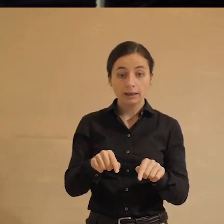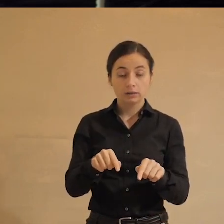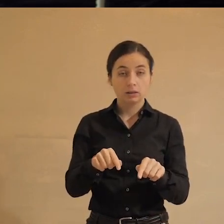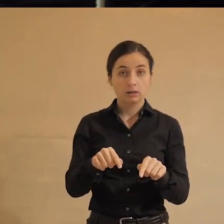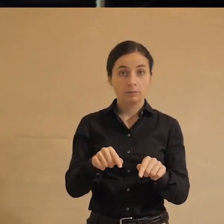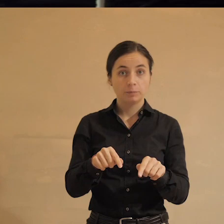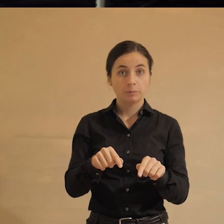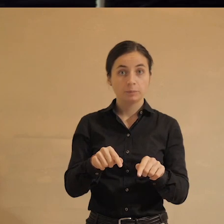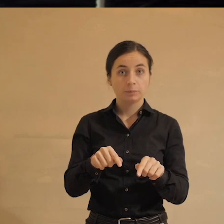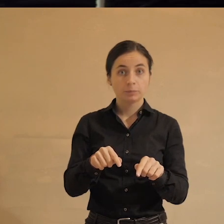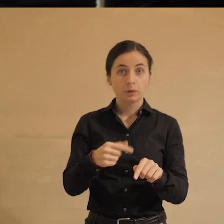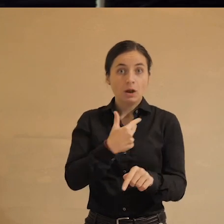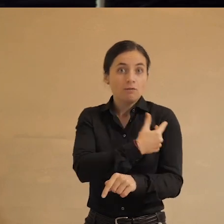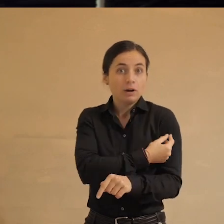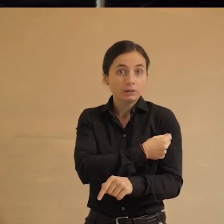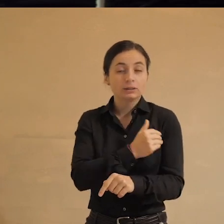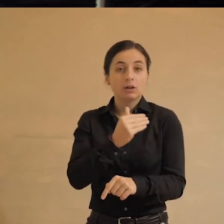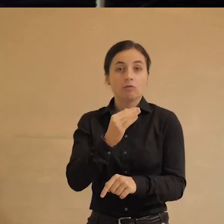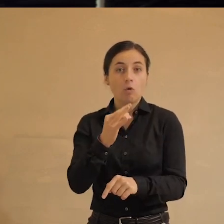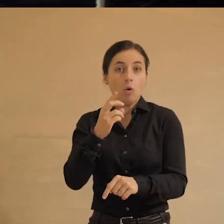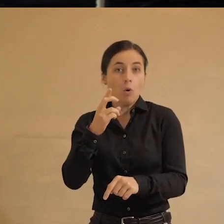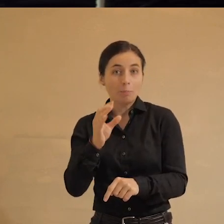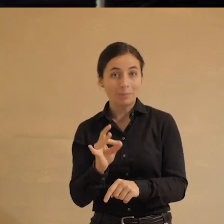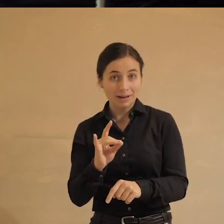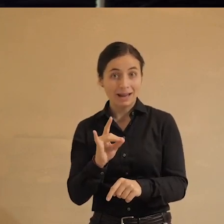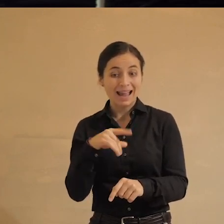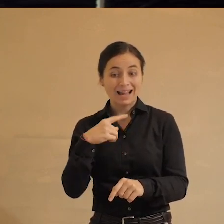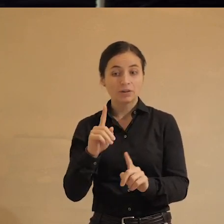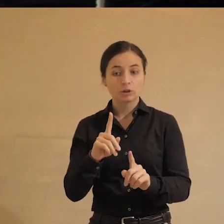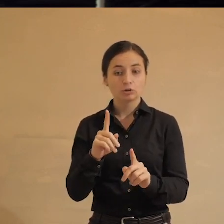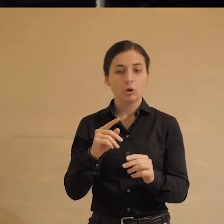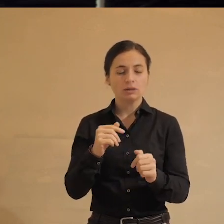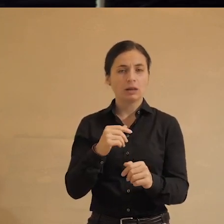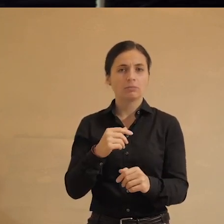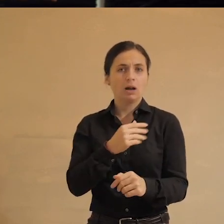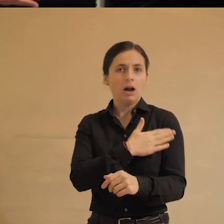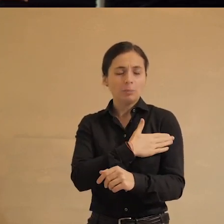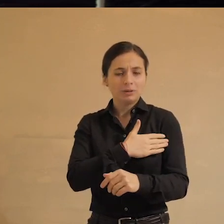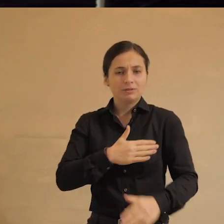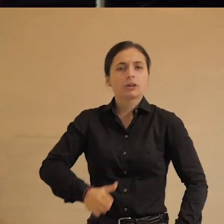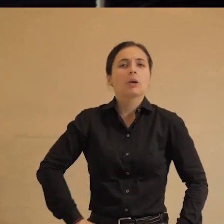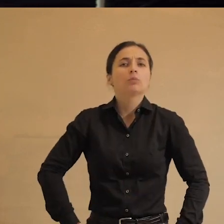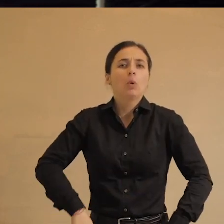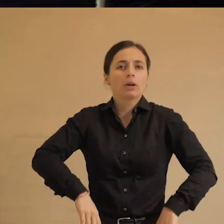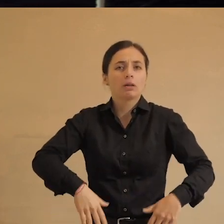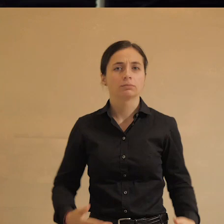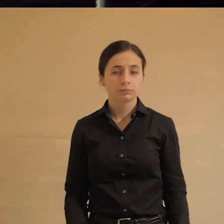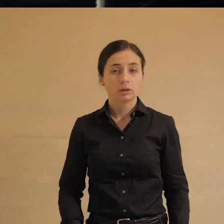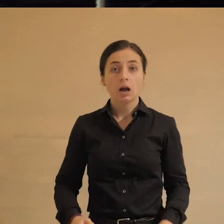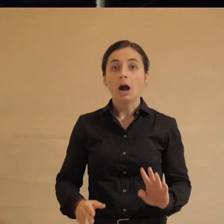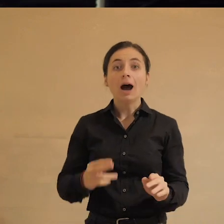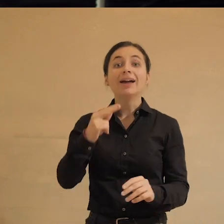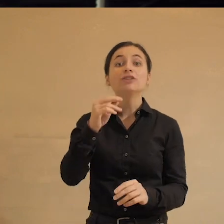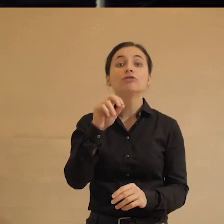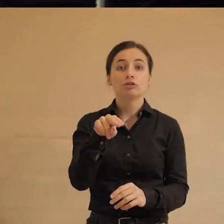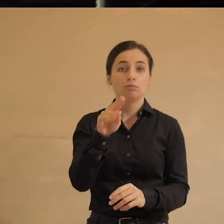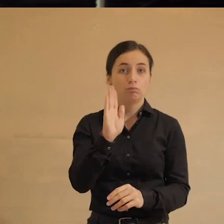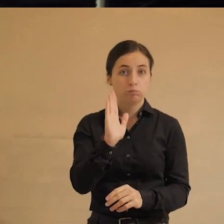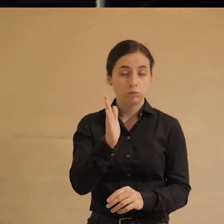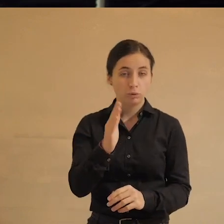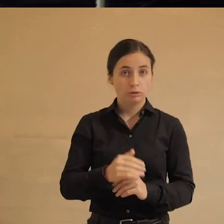вакцинофобы не просто говорят, что у них от прививки ноги отнимутся, а они говорят, что там чип будет,